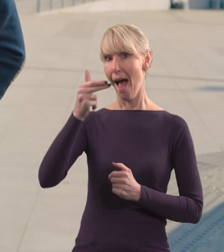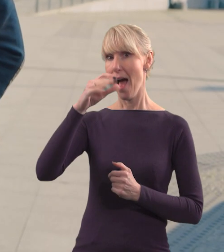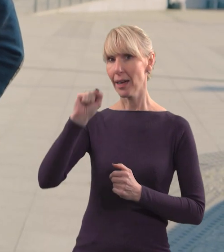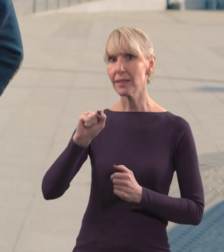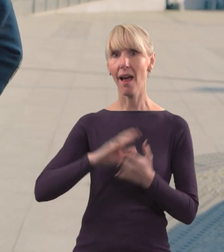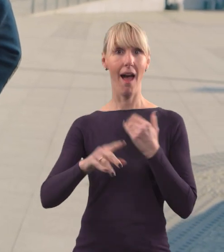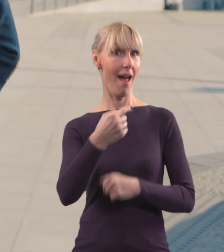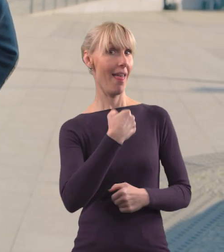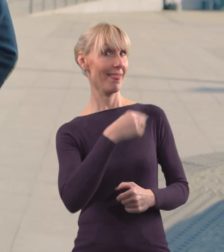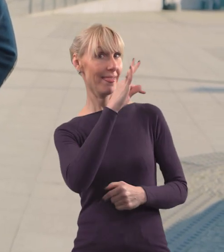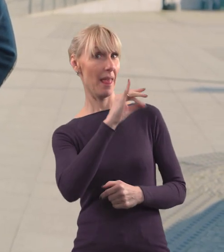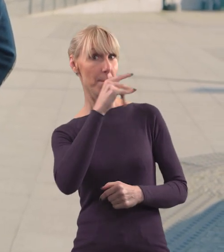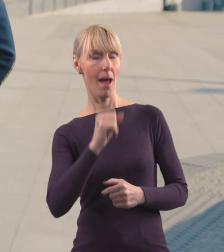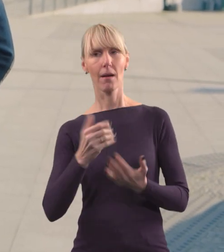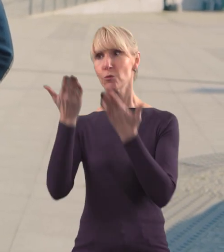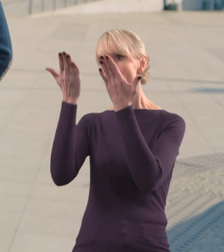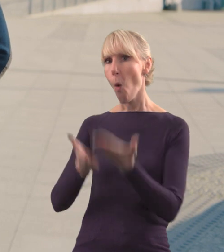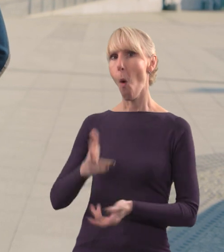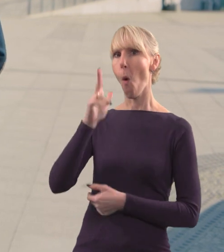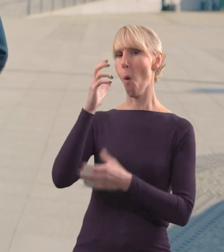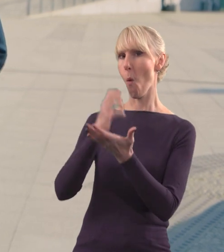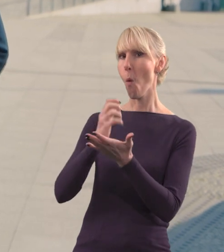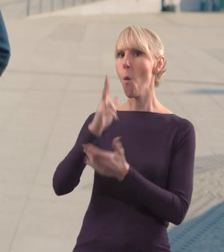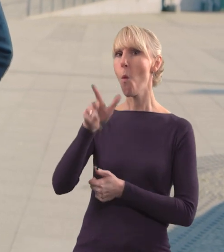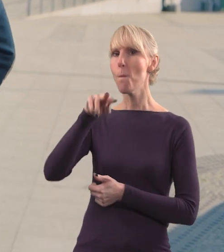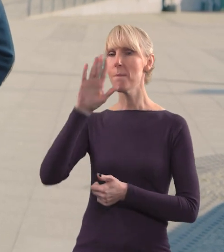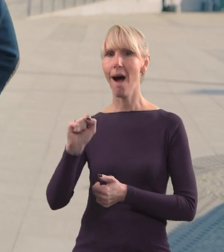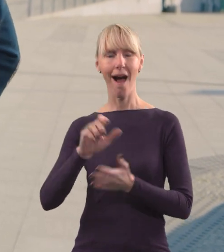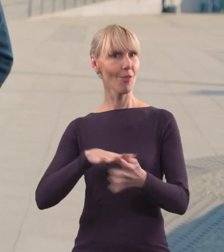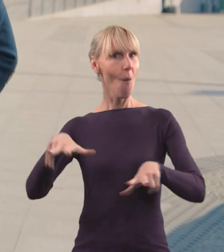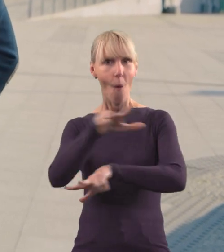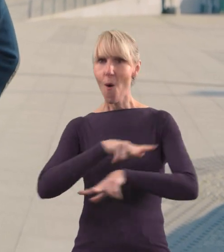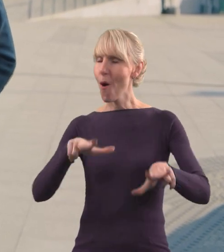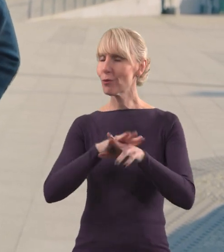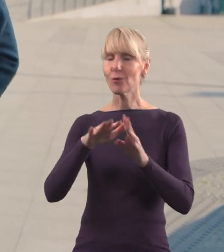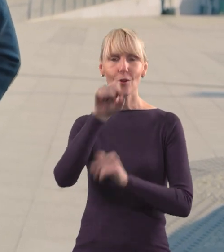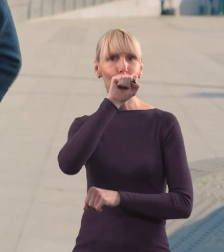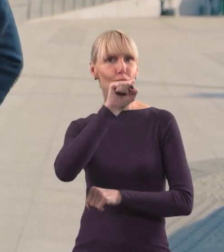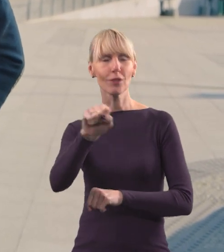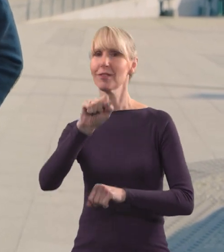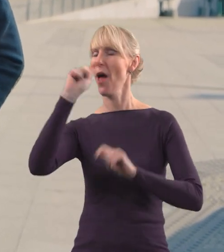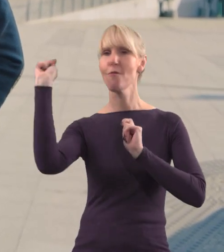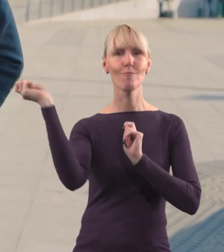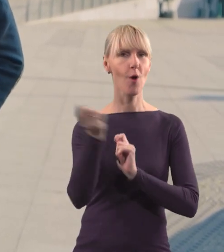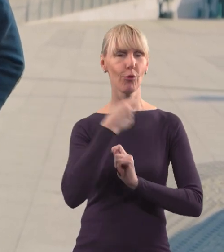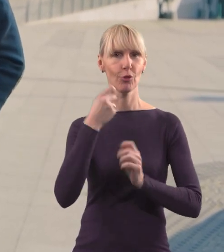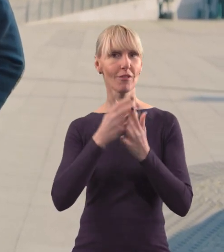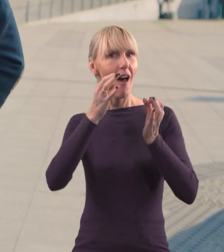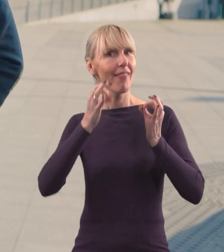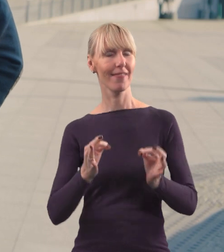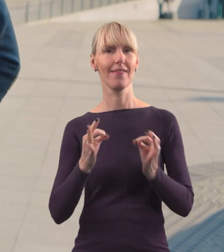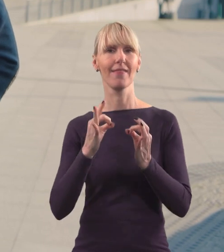Cześć, jestem Hania, a ja jestem Tymek, a ja jestem Kuba. Cała nasza rodzina uwielbia podróże, a tym razem